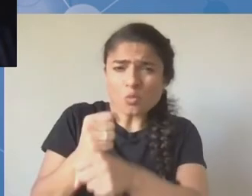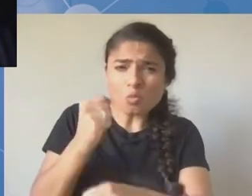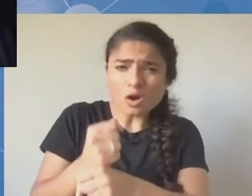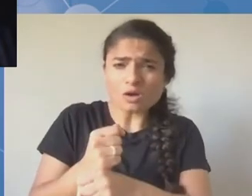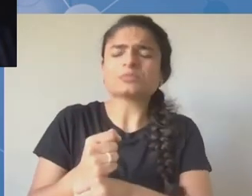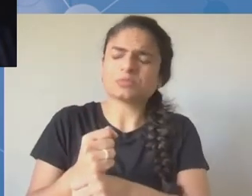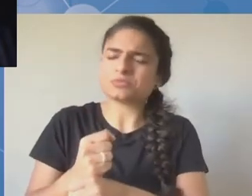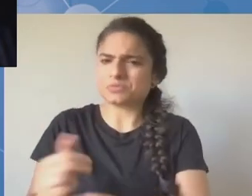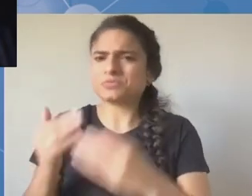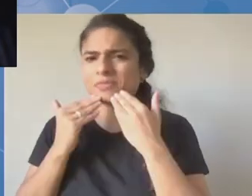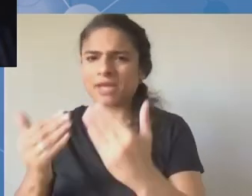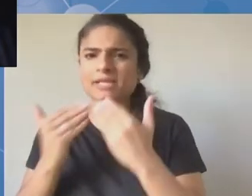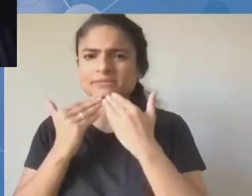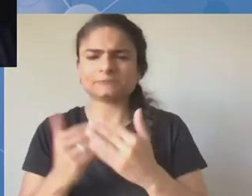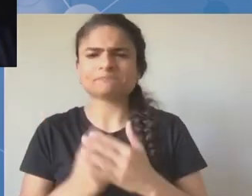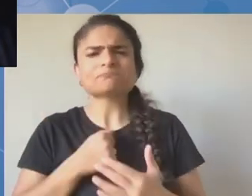zakątków świata.